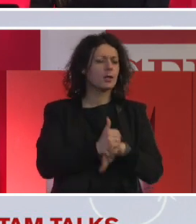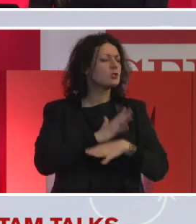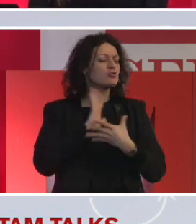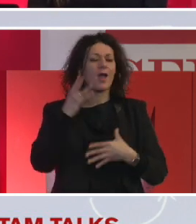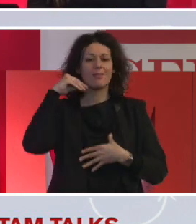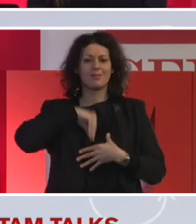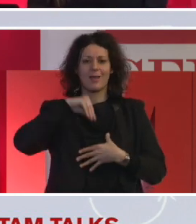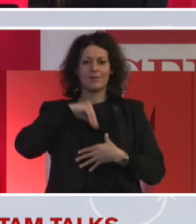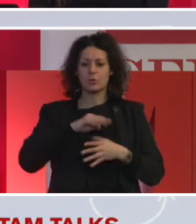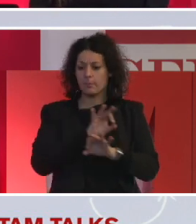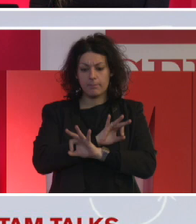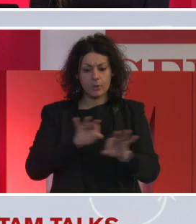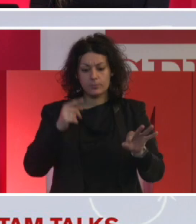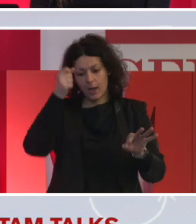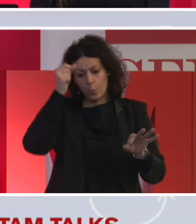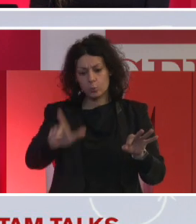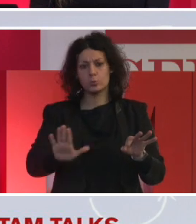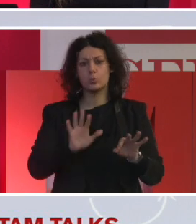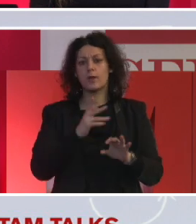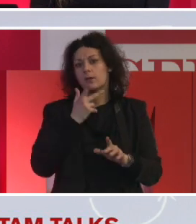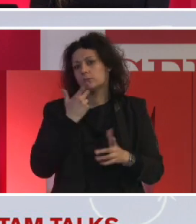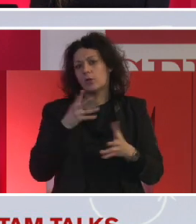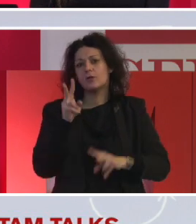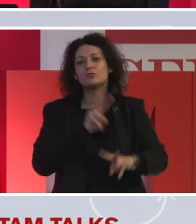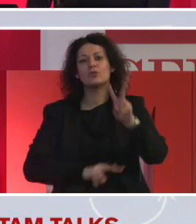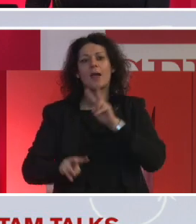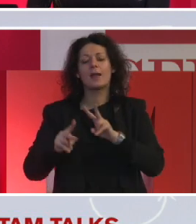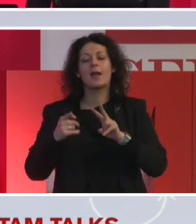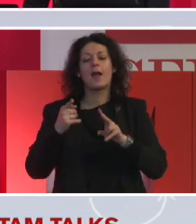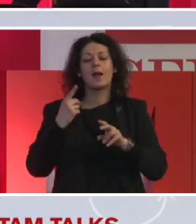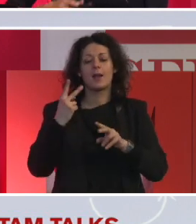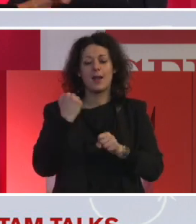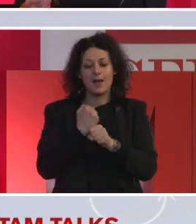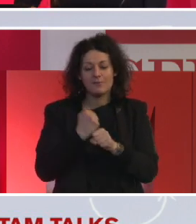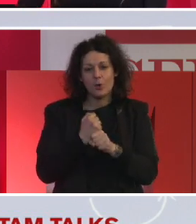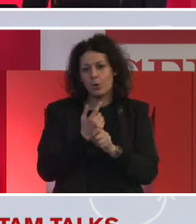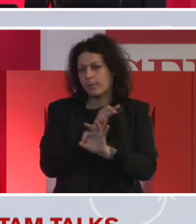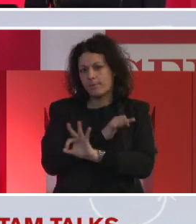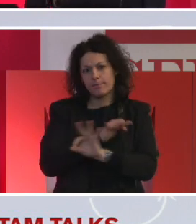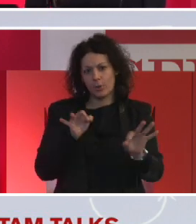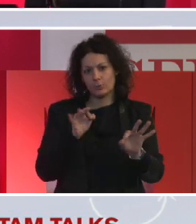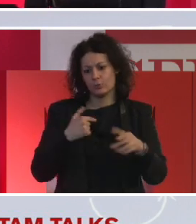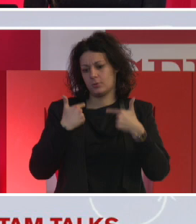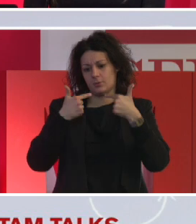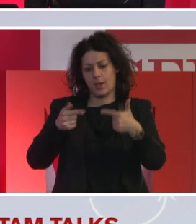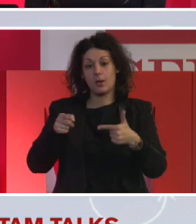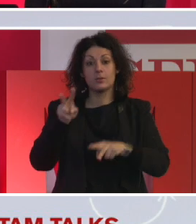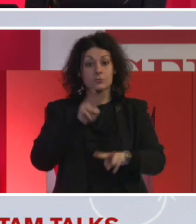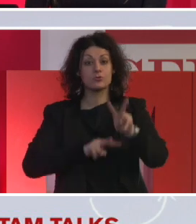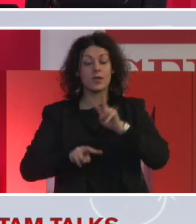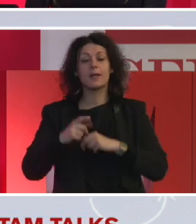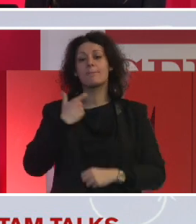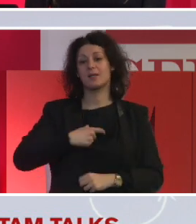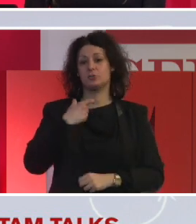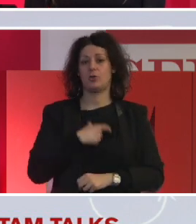nel tipo di cultura è quello che vogliono andare a cercare perciò apertura liberalizzazione anche delle proprie personalità al lavoro è un po'